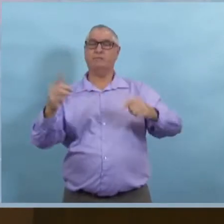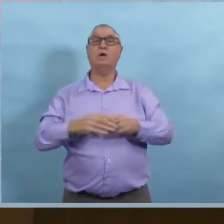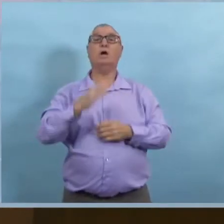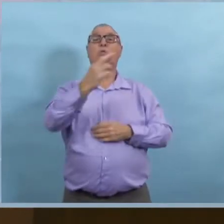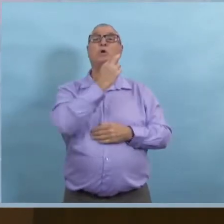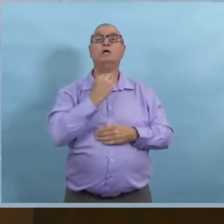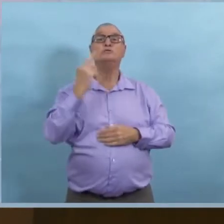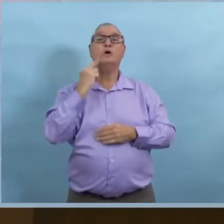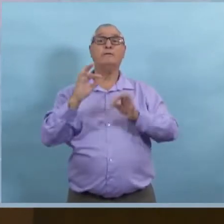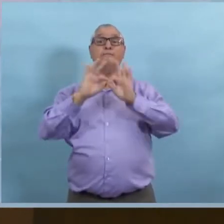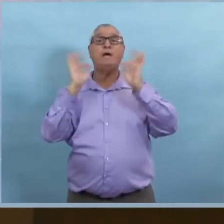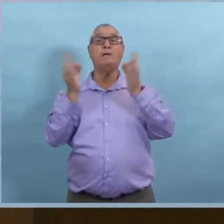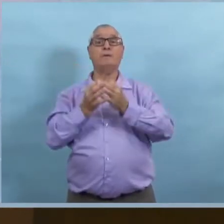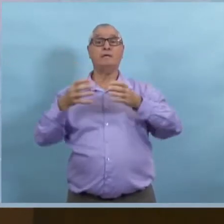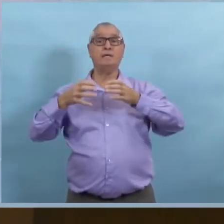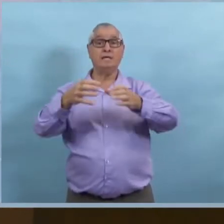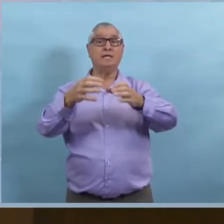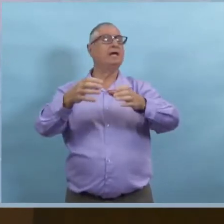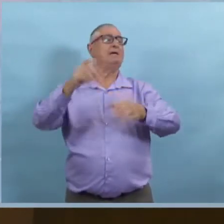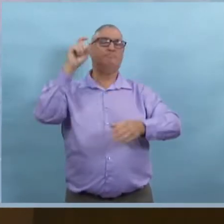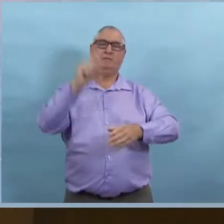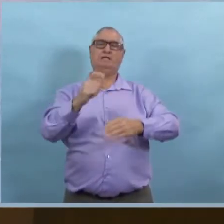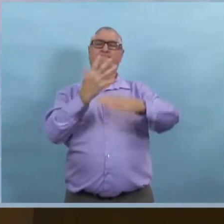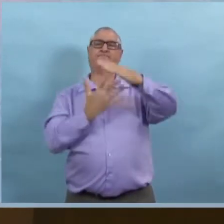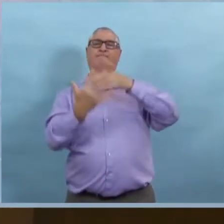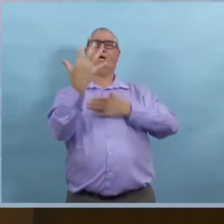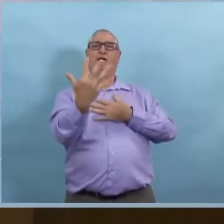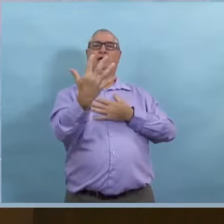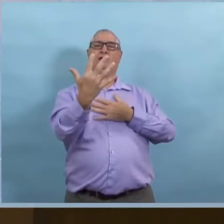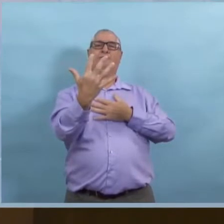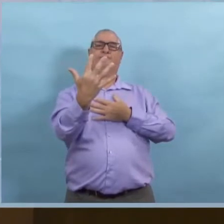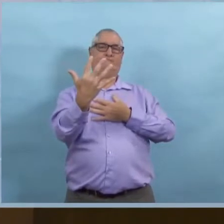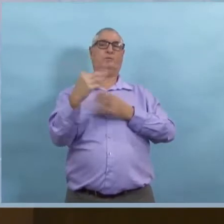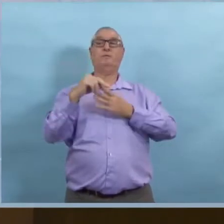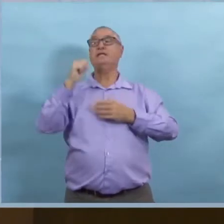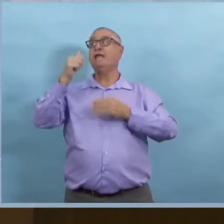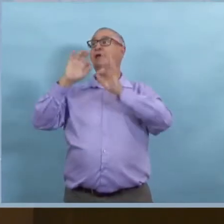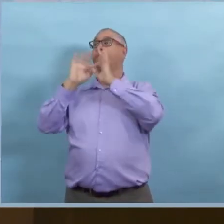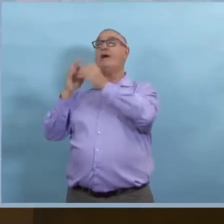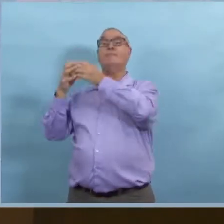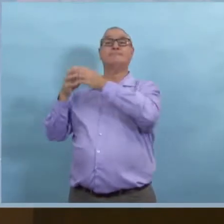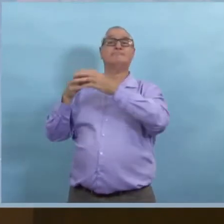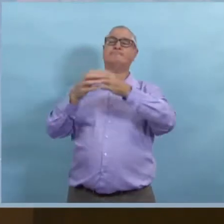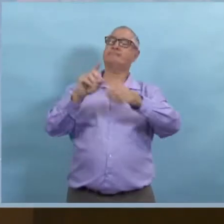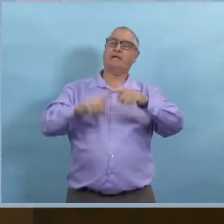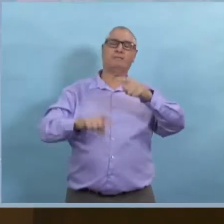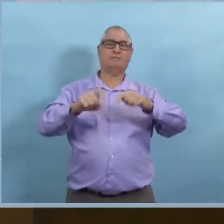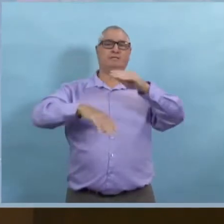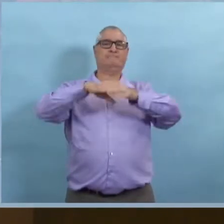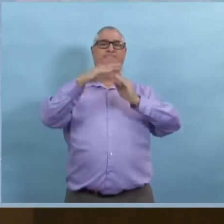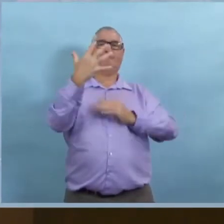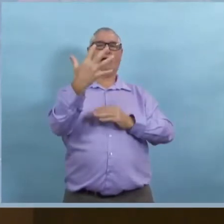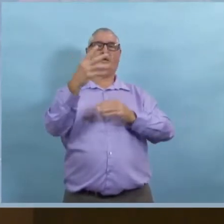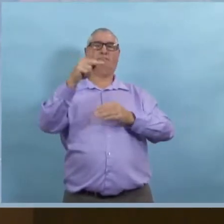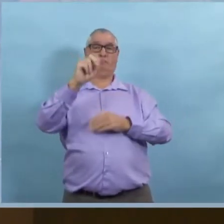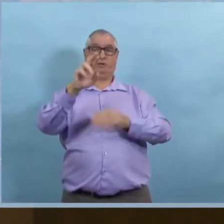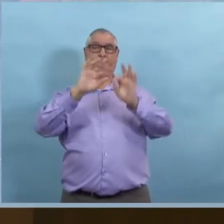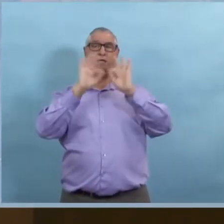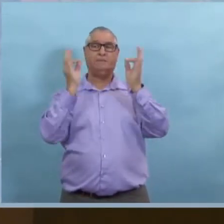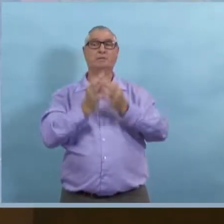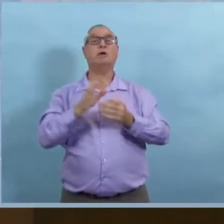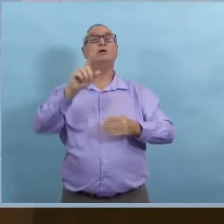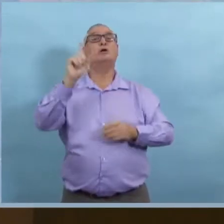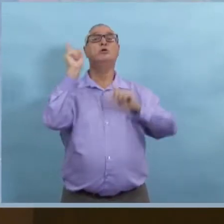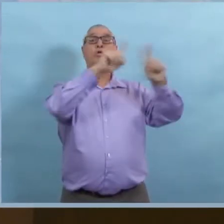Tous les changements récents qui ont été mis en place, y compris le nom, le fait qu'il faut garder les coordonnées des clients